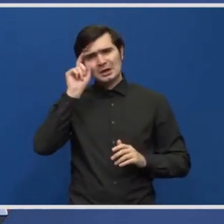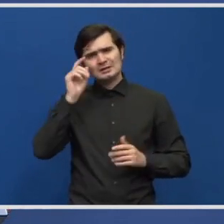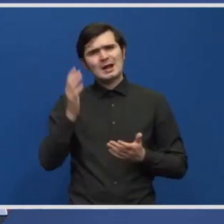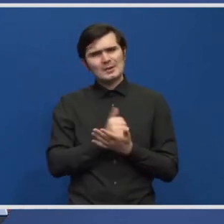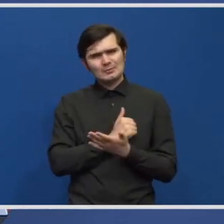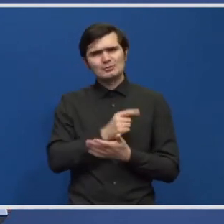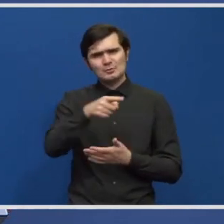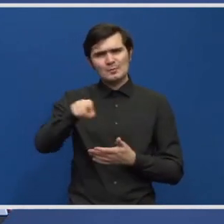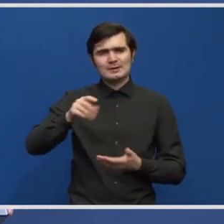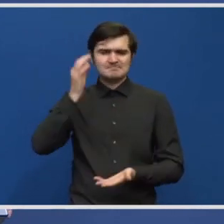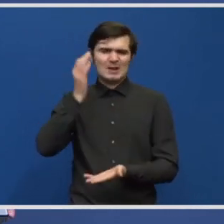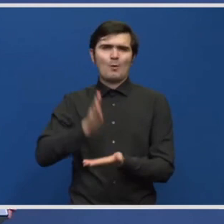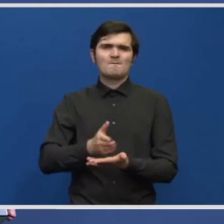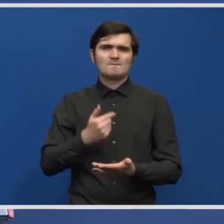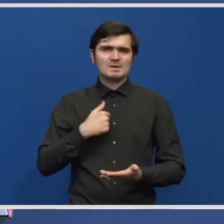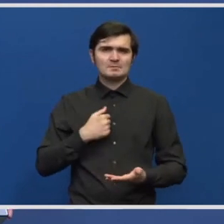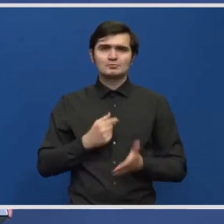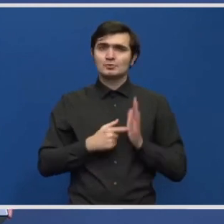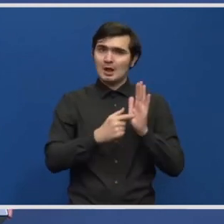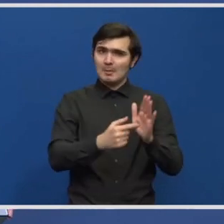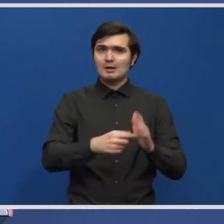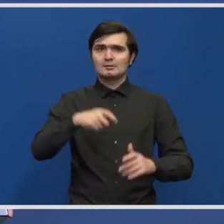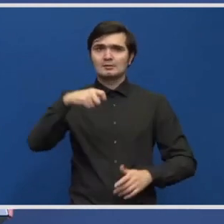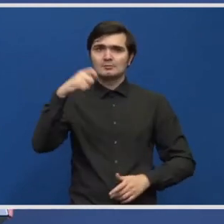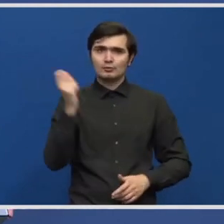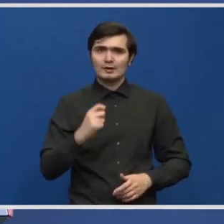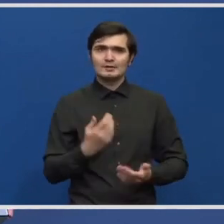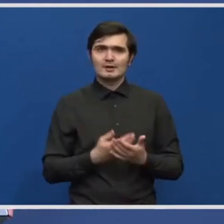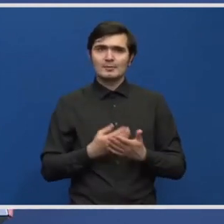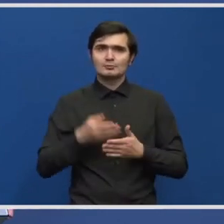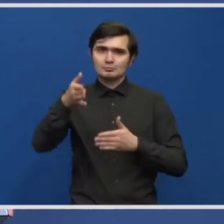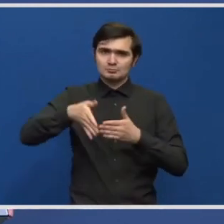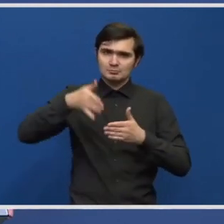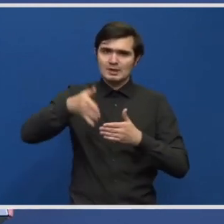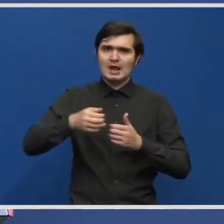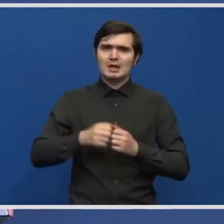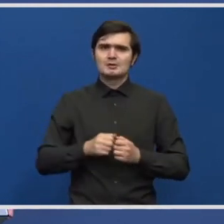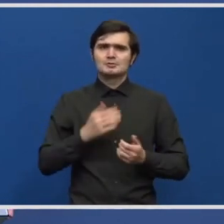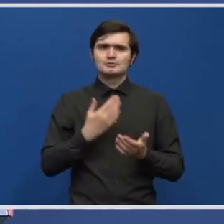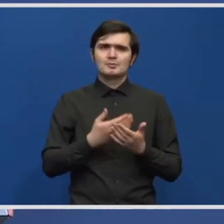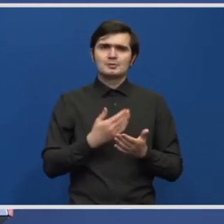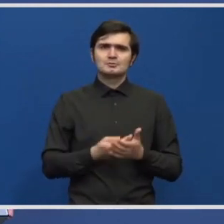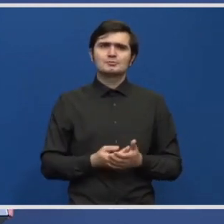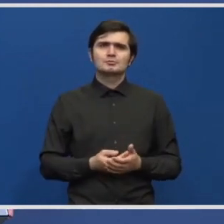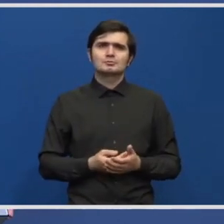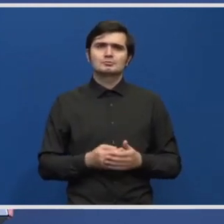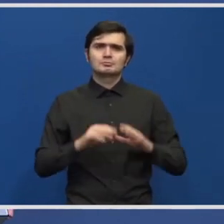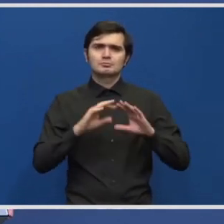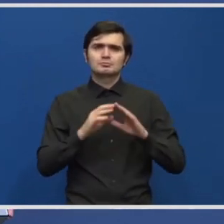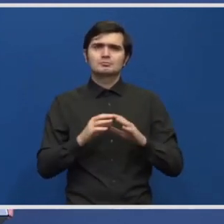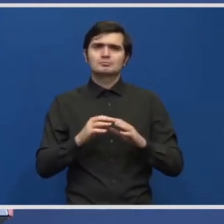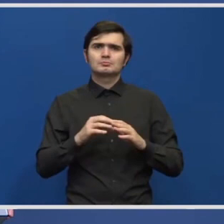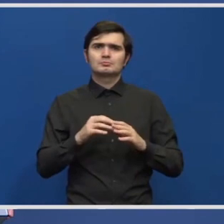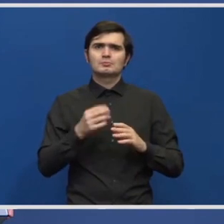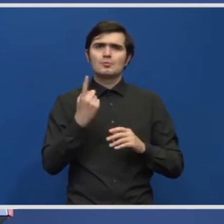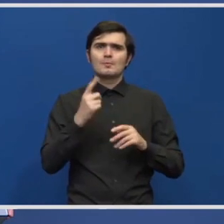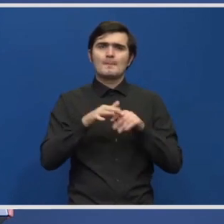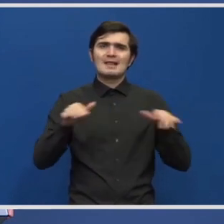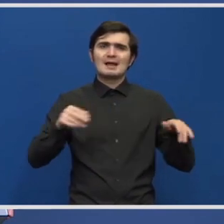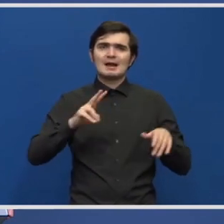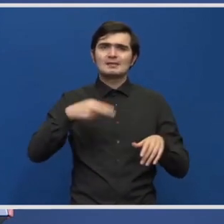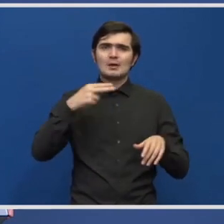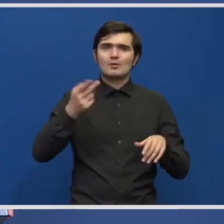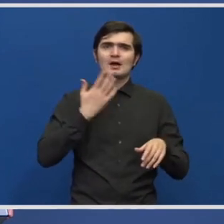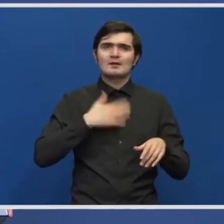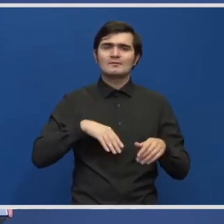să conving, inclusiv cu proiectele pe partea de cale ferată, inclusiv acel proiect sau alocare la care eu țin foarte mult, ceea de 1 miliard de euro care să